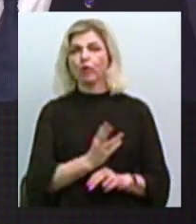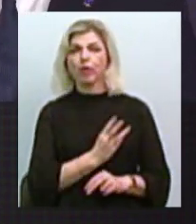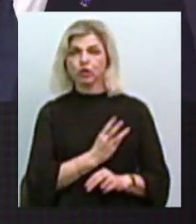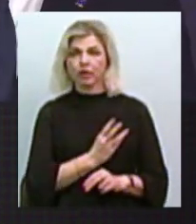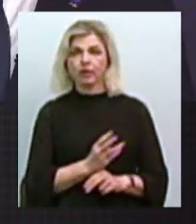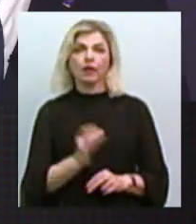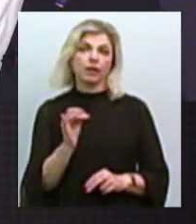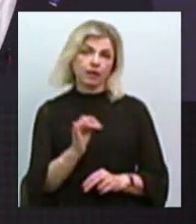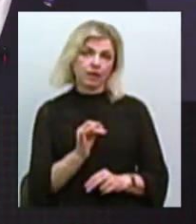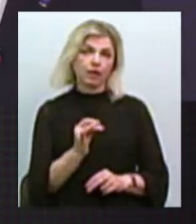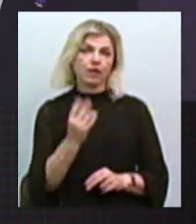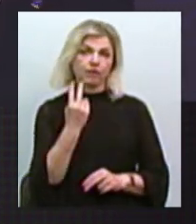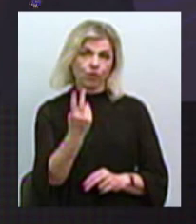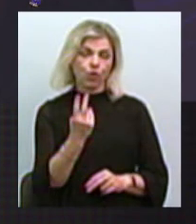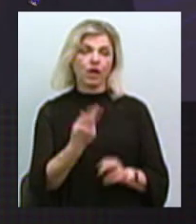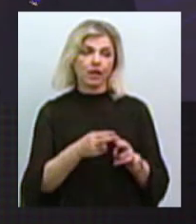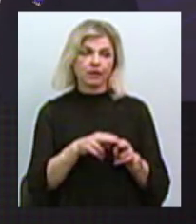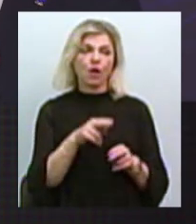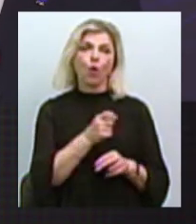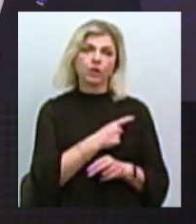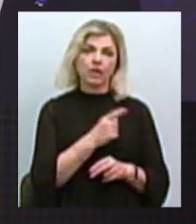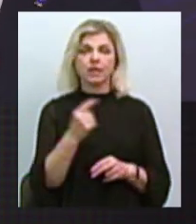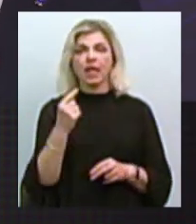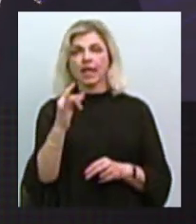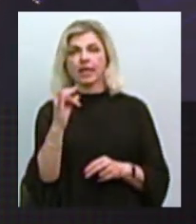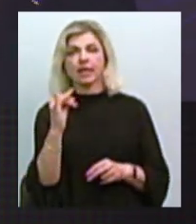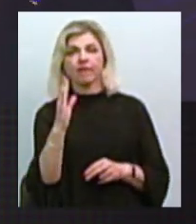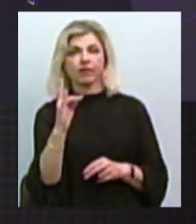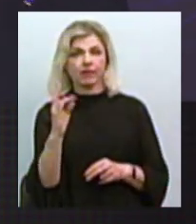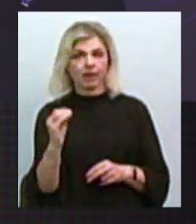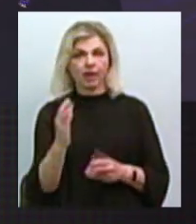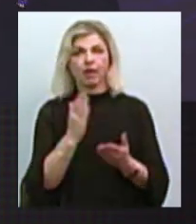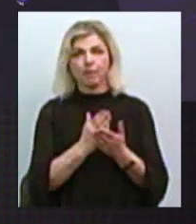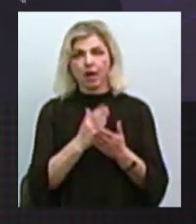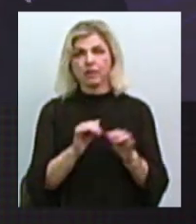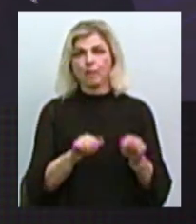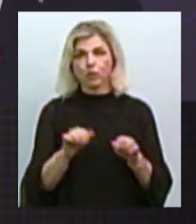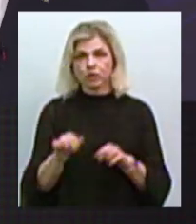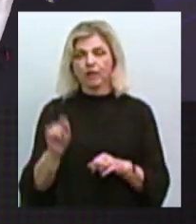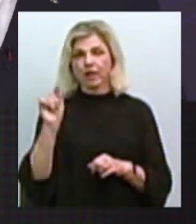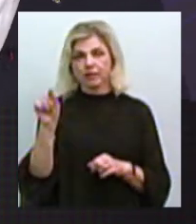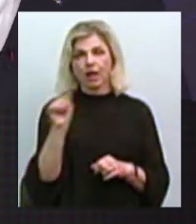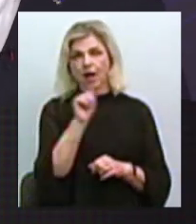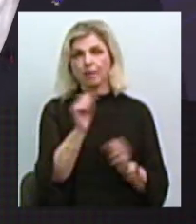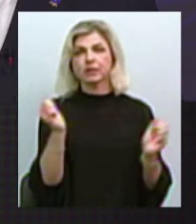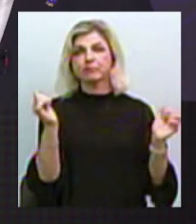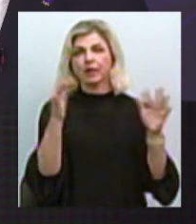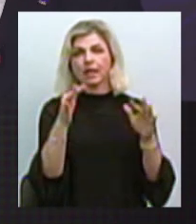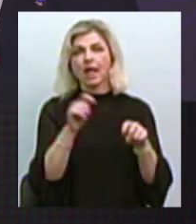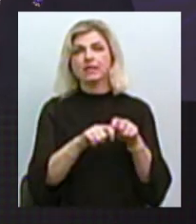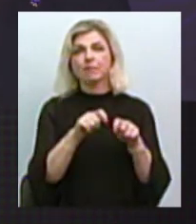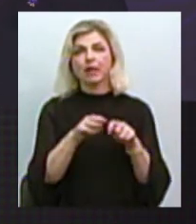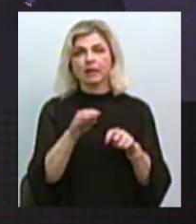І саме в двох ЦПТО, в Одесі і в Рівному, ми маємо можливість, там збираються експерти,